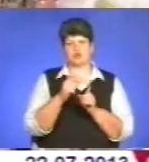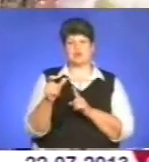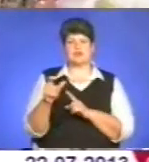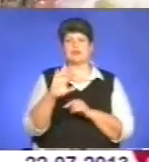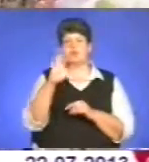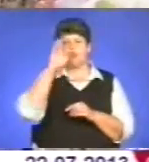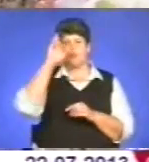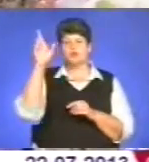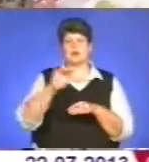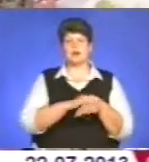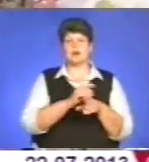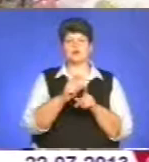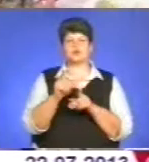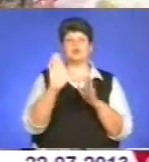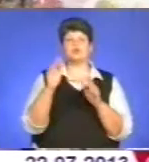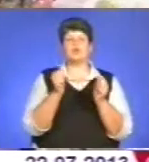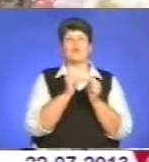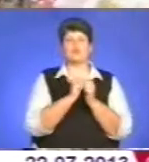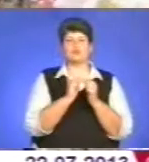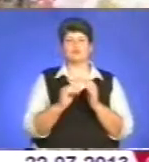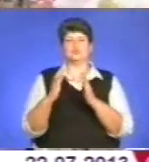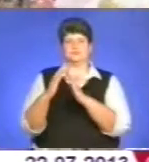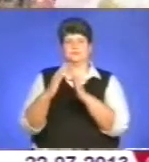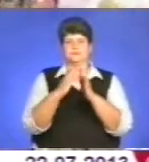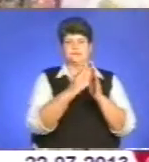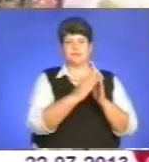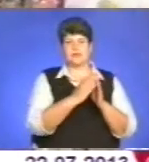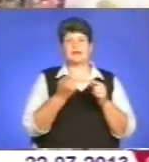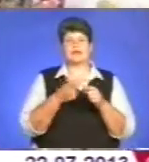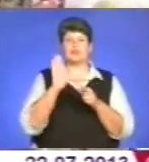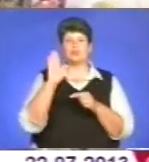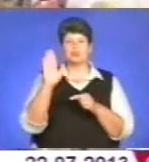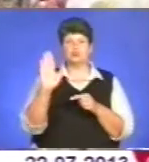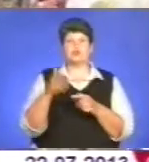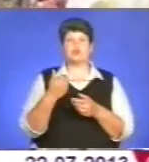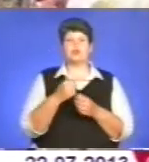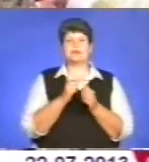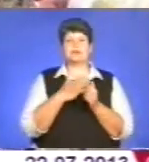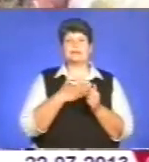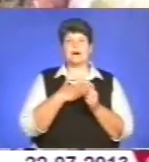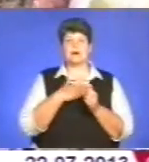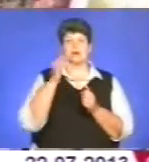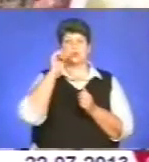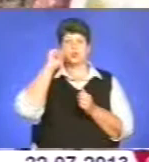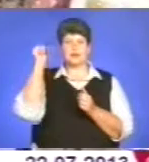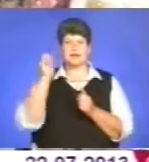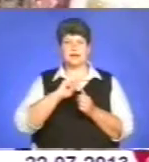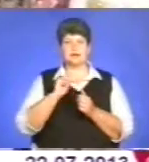благословеність йде на кожен дім, нехай то Боже благословеність йде на нашу українську